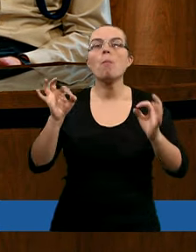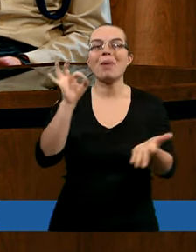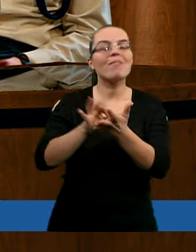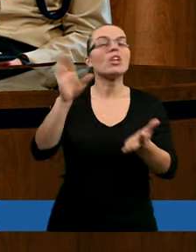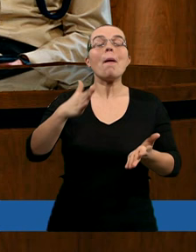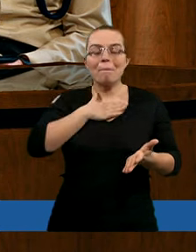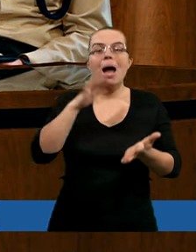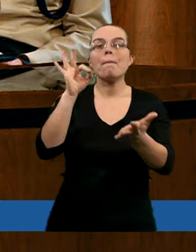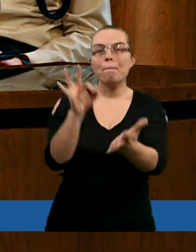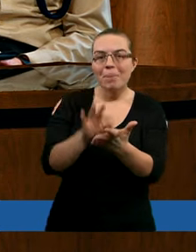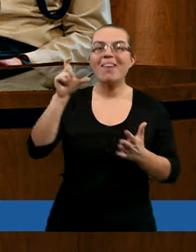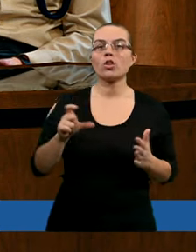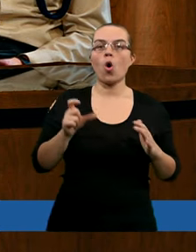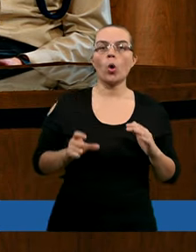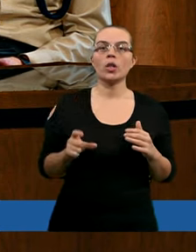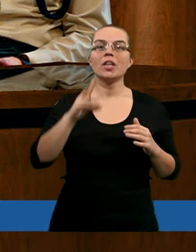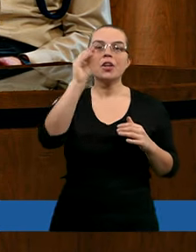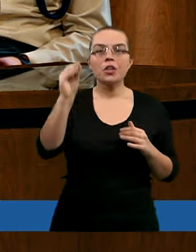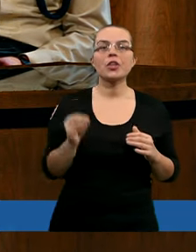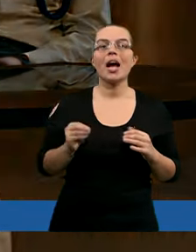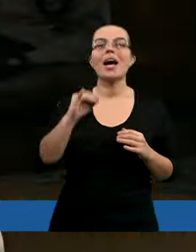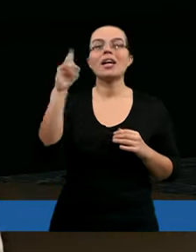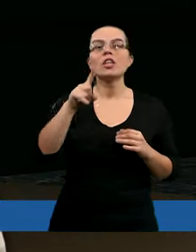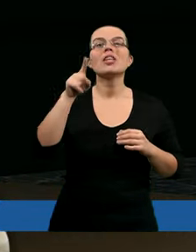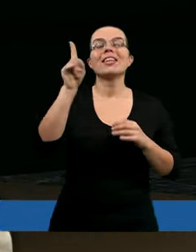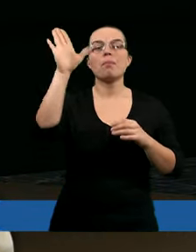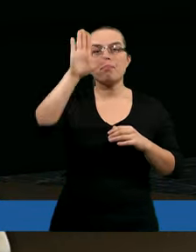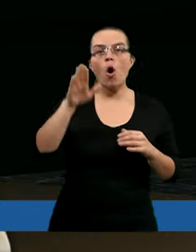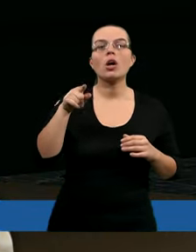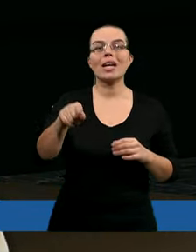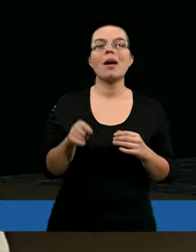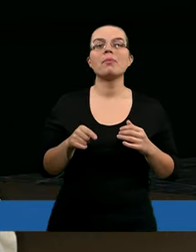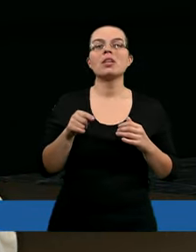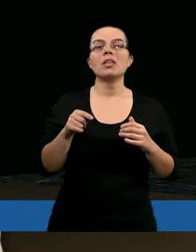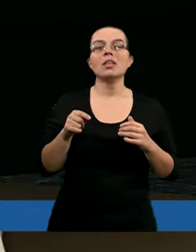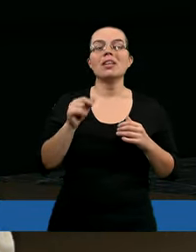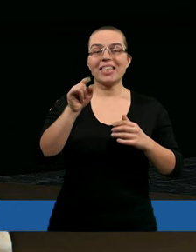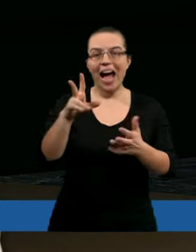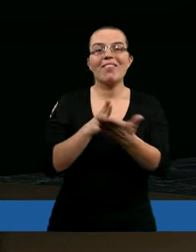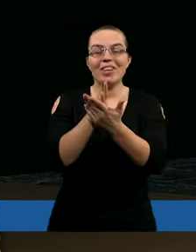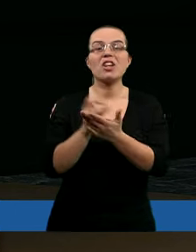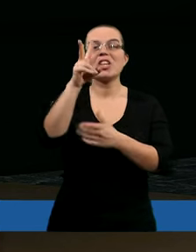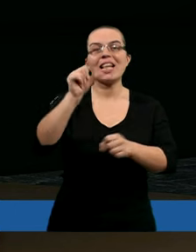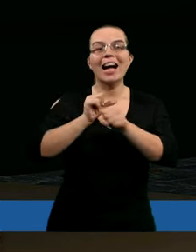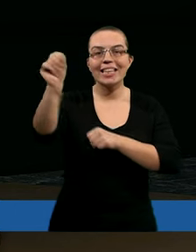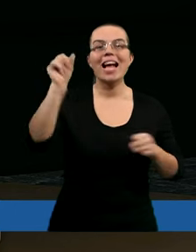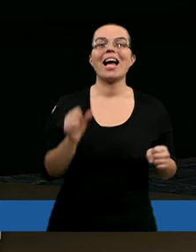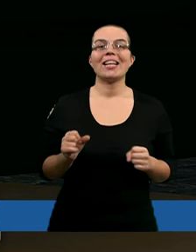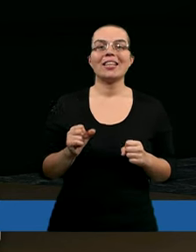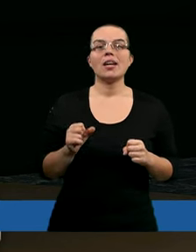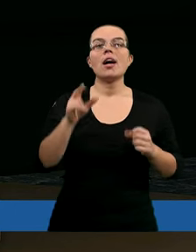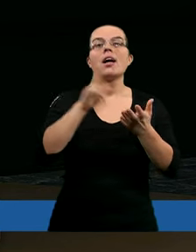że mam pewność, że jakby przed Bogiem to jest tak i tak, i ja w to wierzę, i tak jest, i koniec.